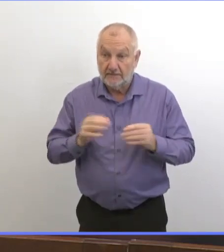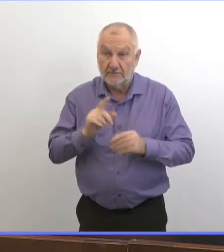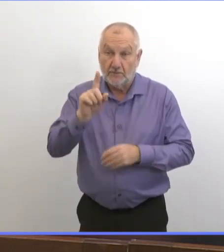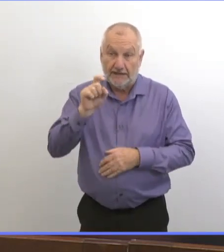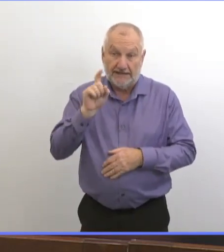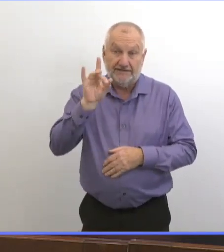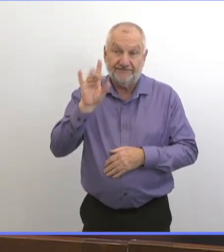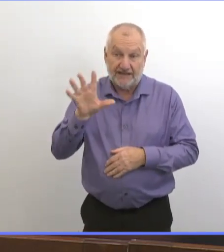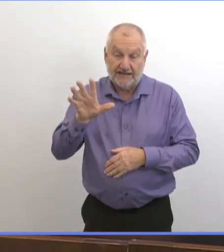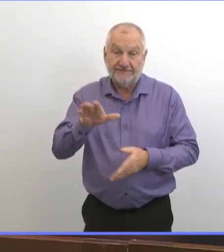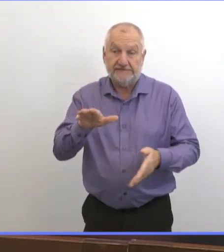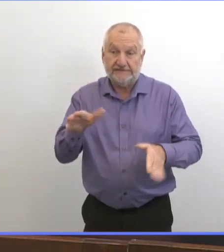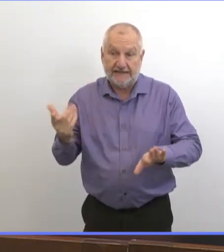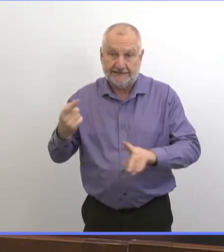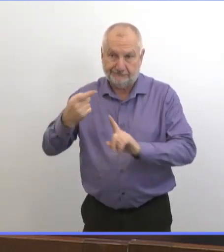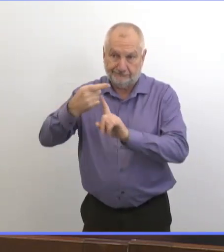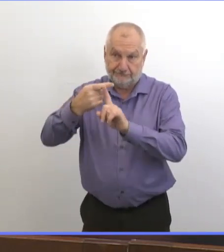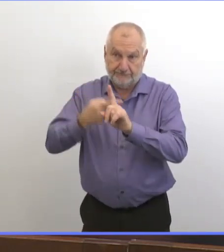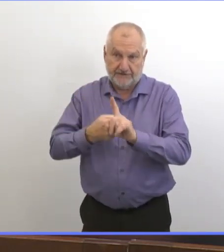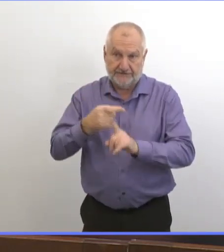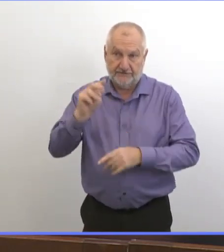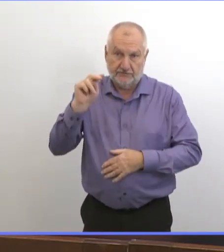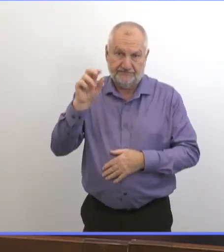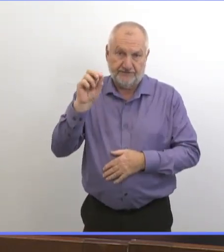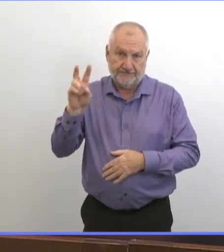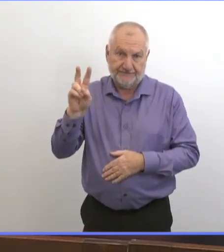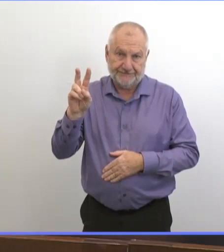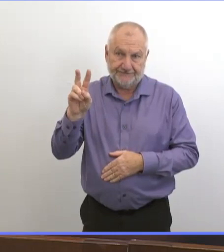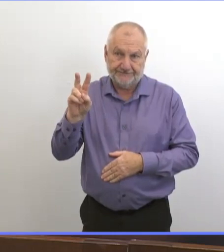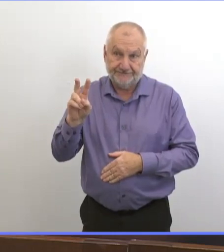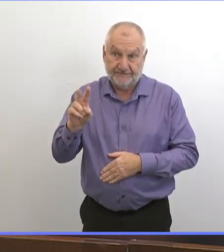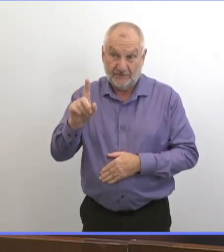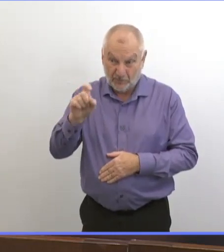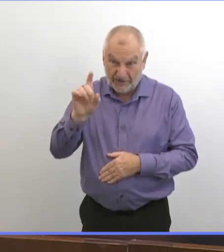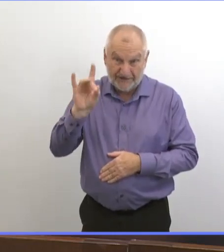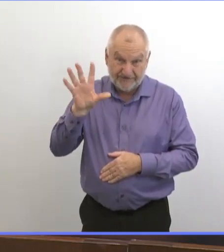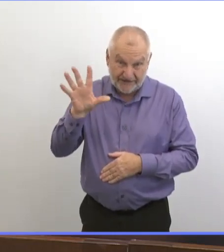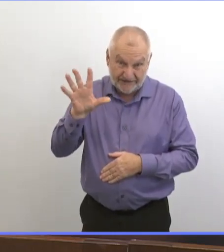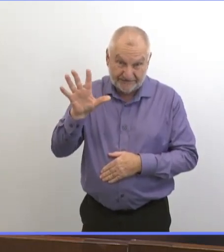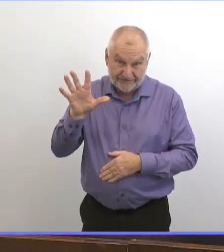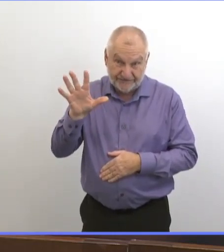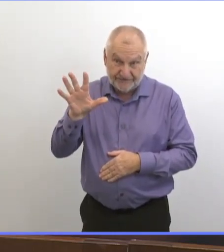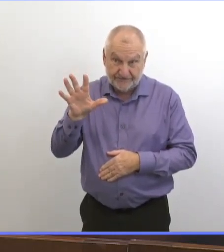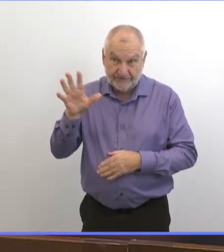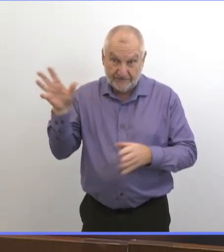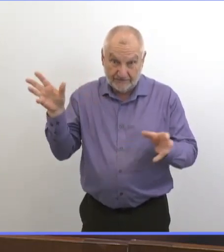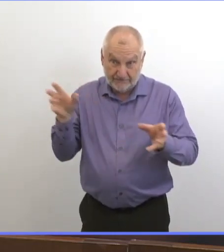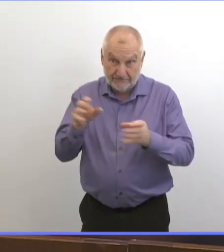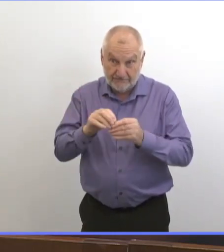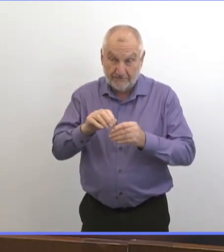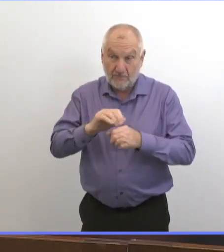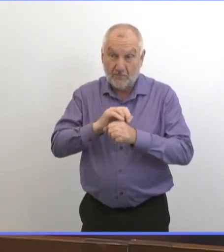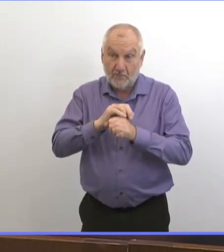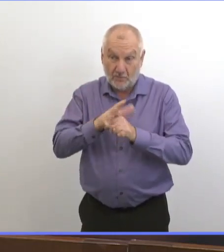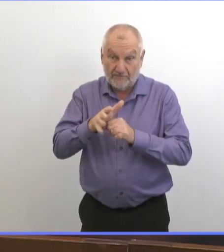Il y a eu 185 décès liés à la COVID juste pour le mois de novembre.